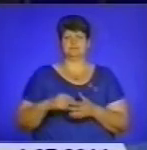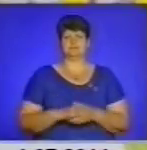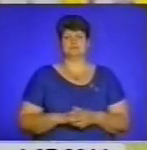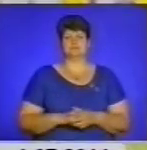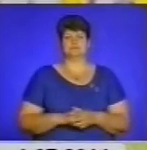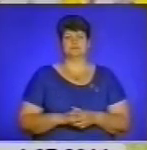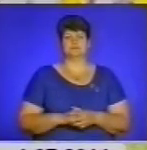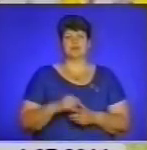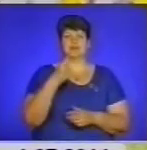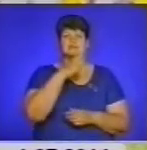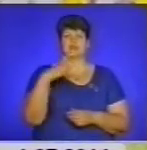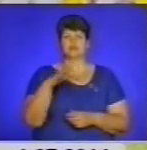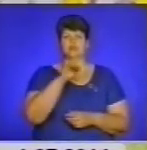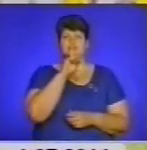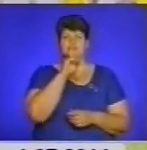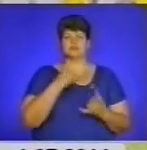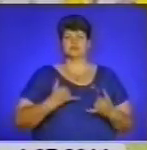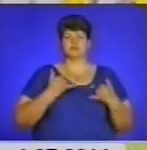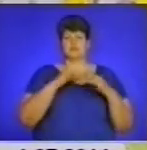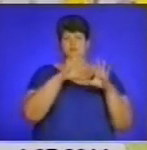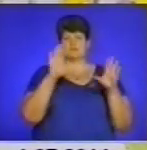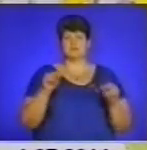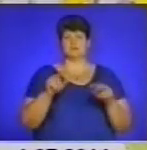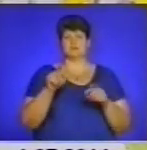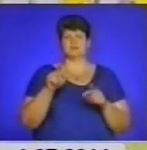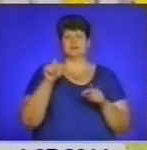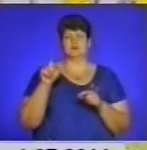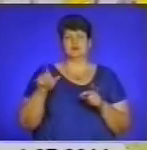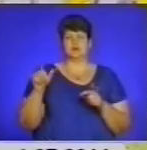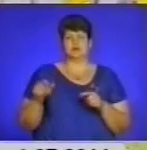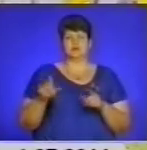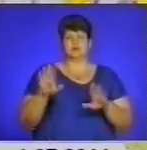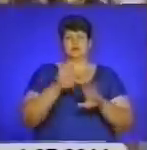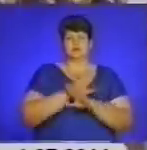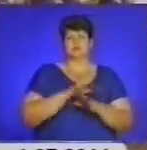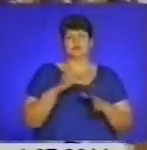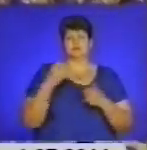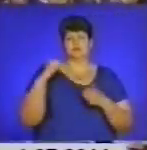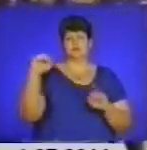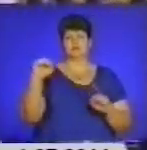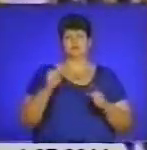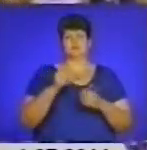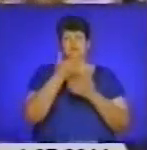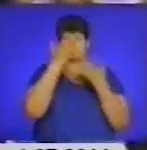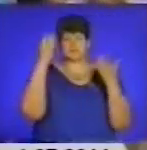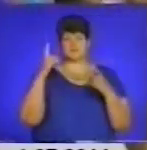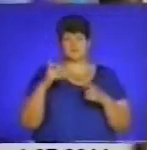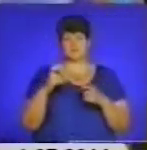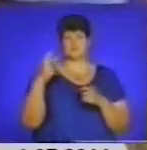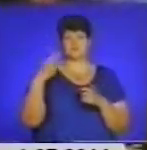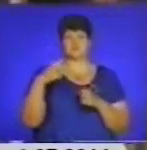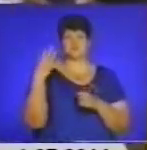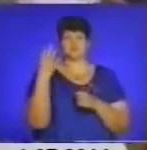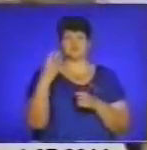Хвилиною мовчання вшанували усі присутні героїв Небесної Сотні. Участь в церемонії відкриття 24-ті сільських